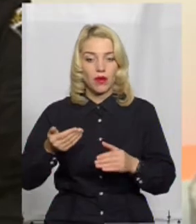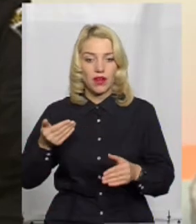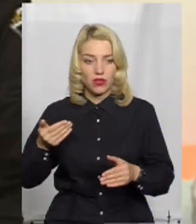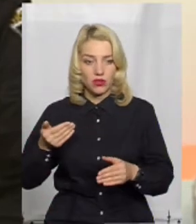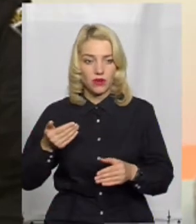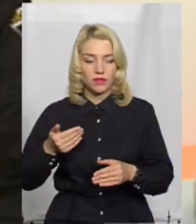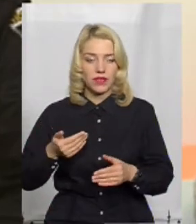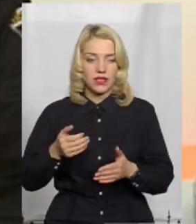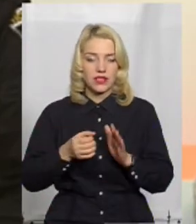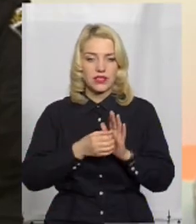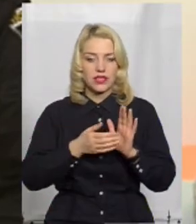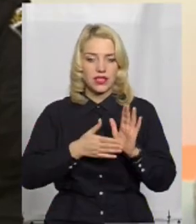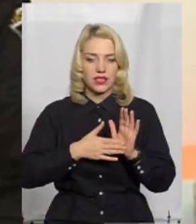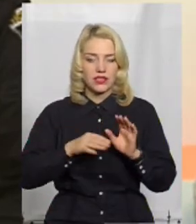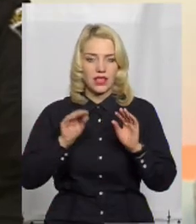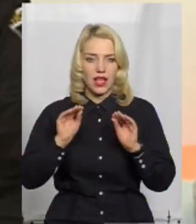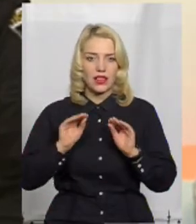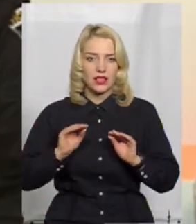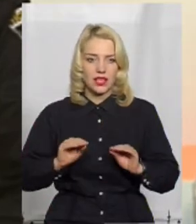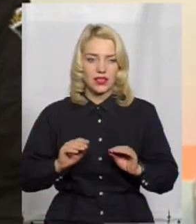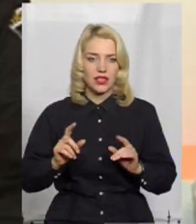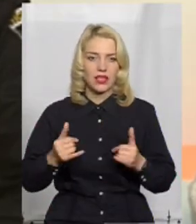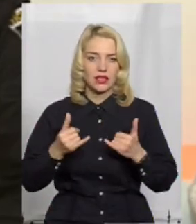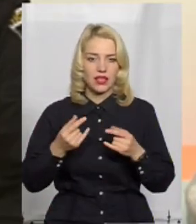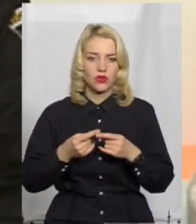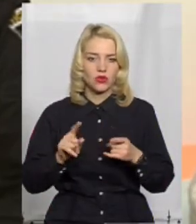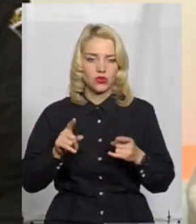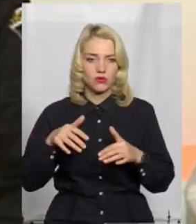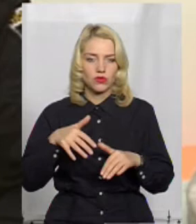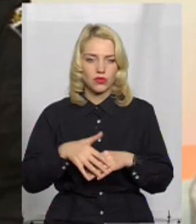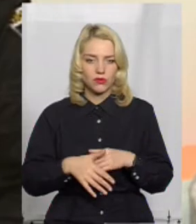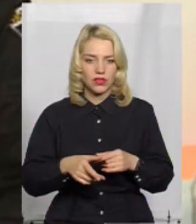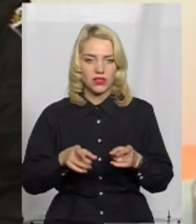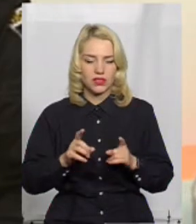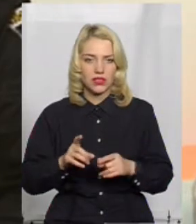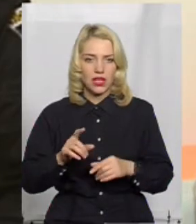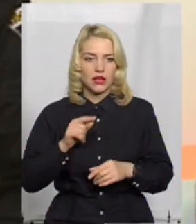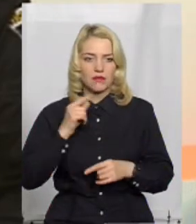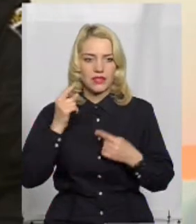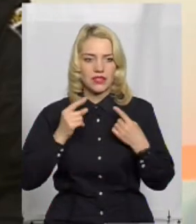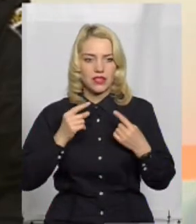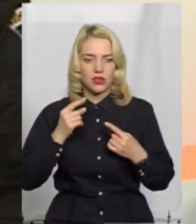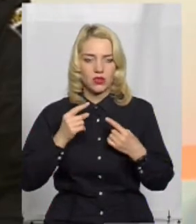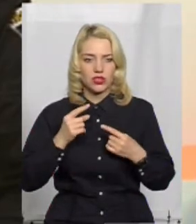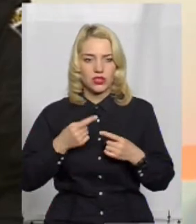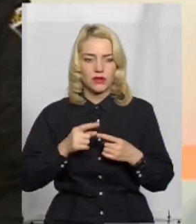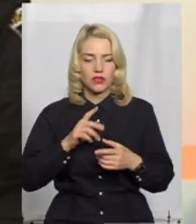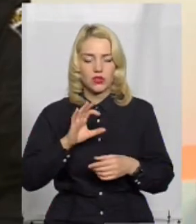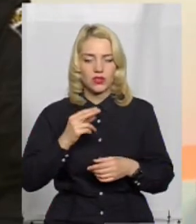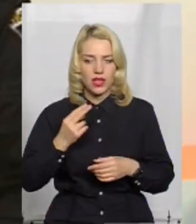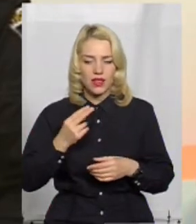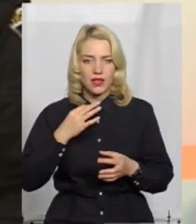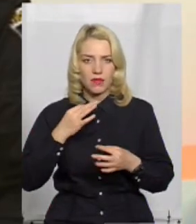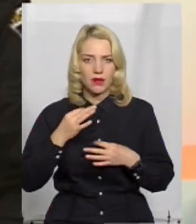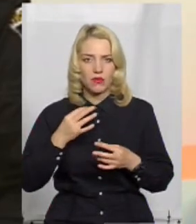Попередньо складається анкета для того, щоб зрозуміти, дійсно, скажімо, психологічний портрет людини, так як ми розуміємо, що соціальний